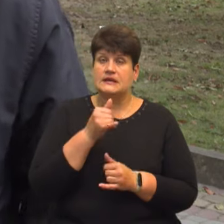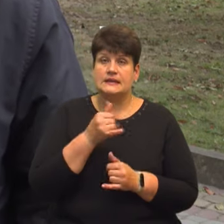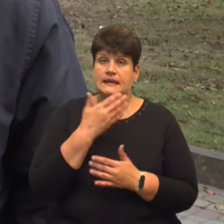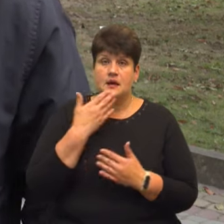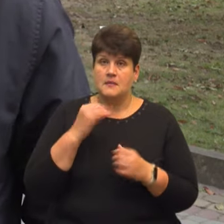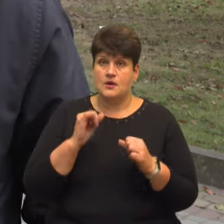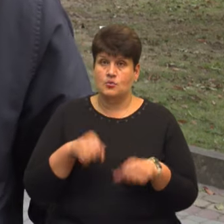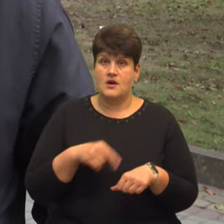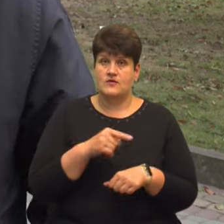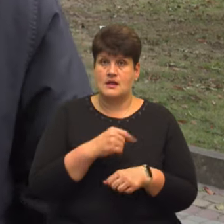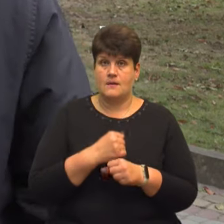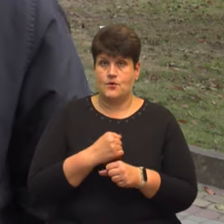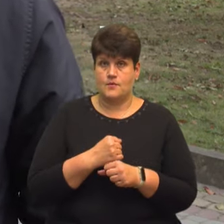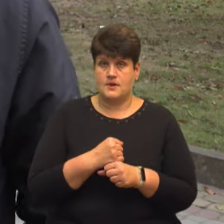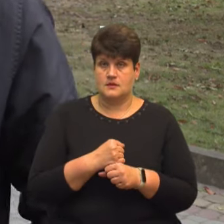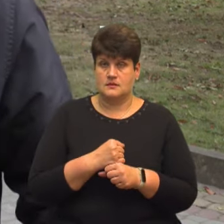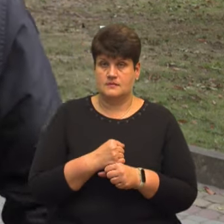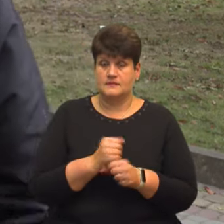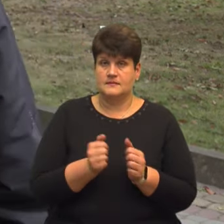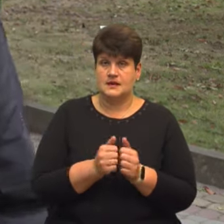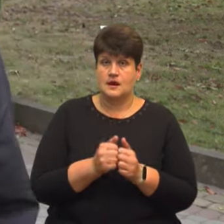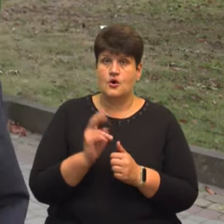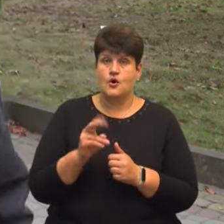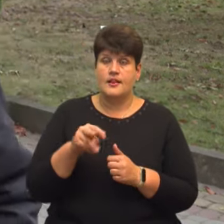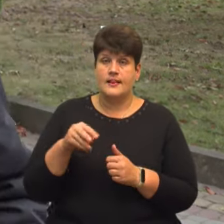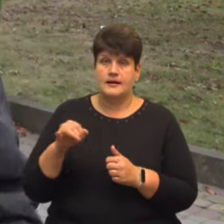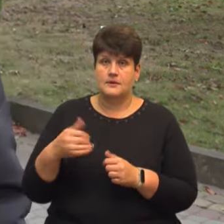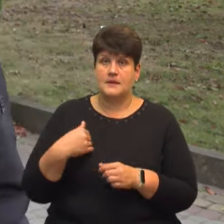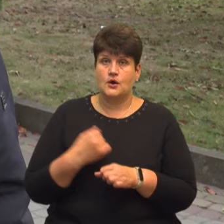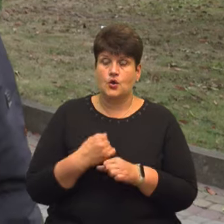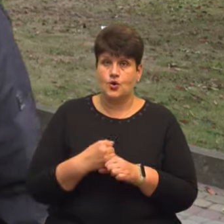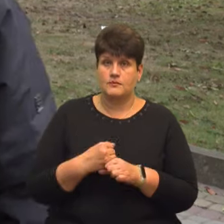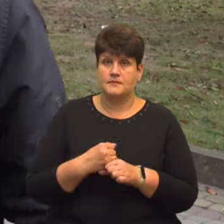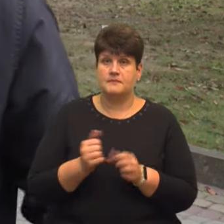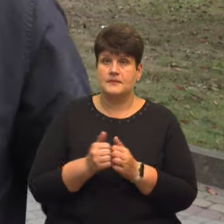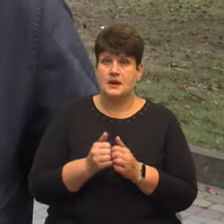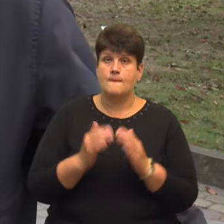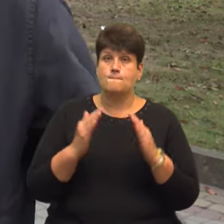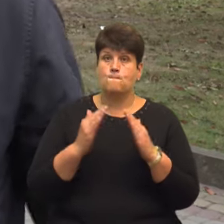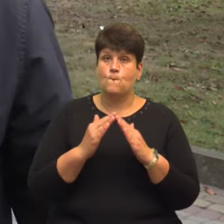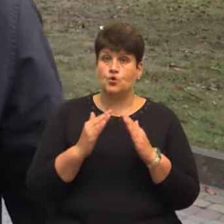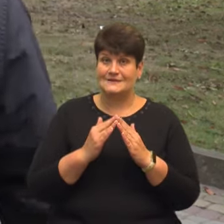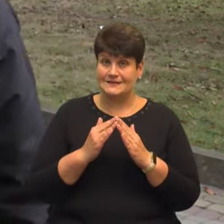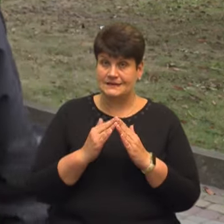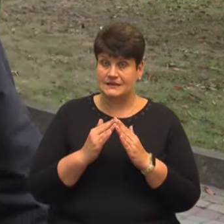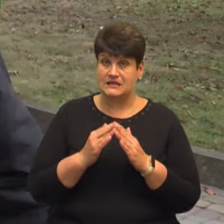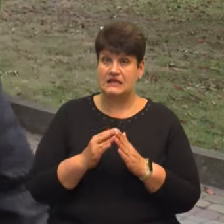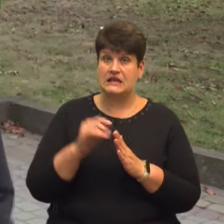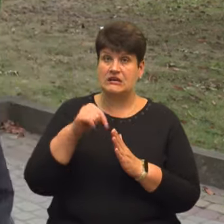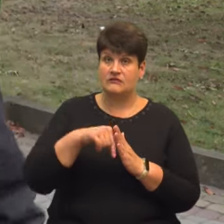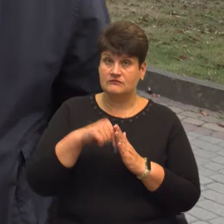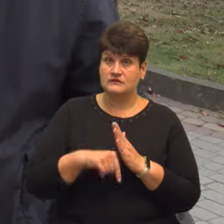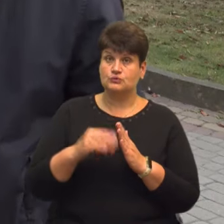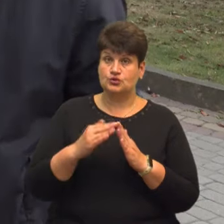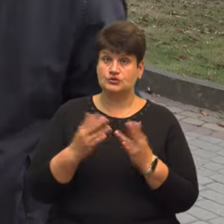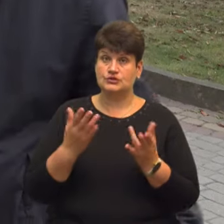права там робити коло колектора, тому що ми робимо заміри коло будинку і в будинку, якщо на те